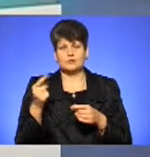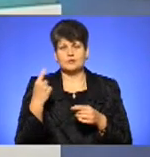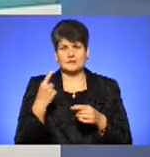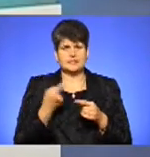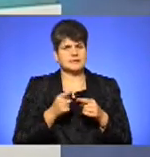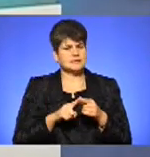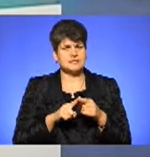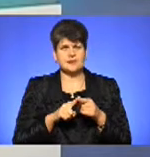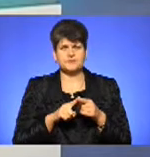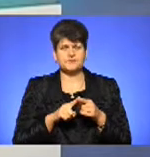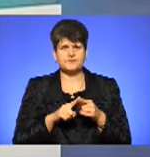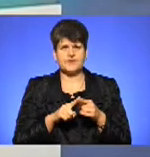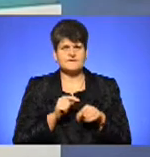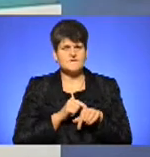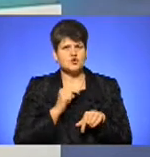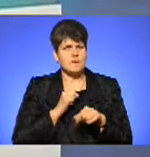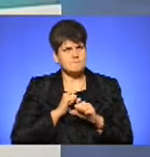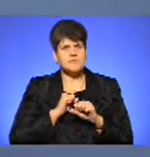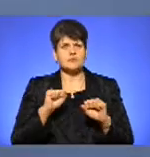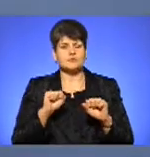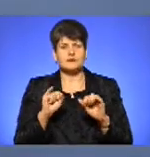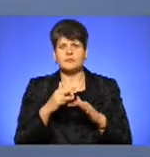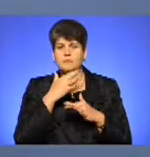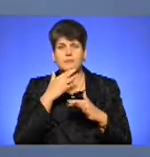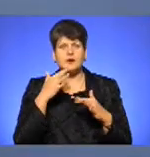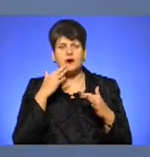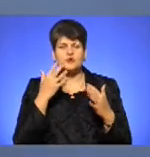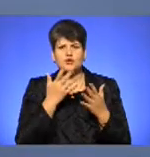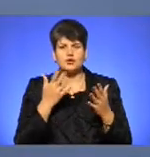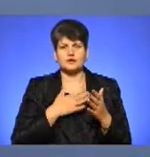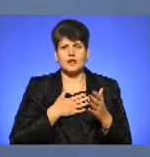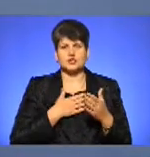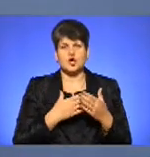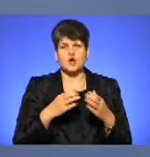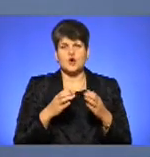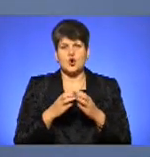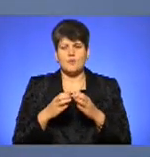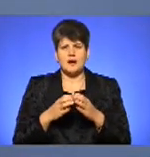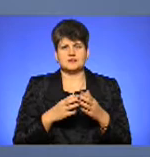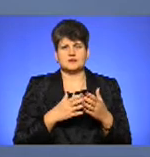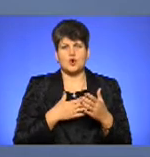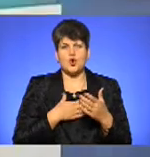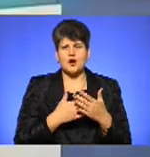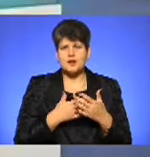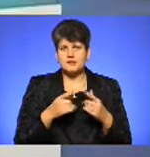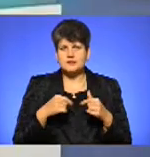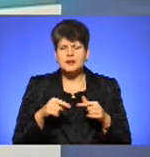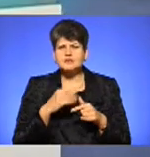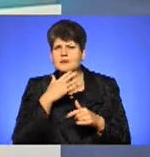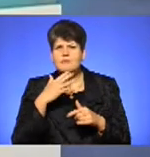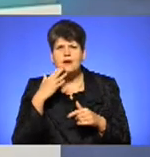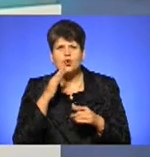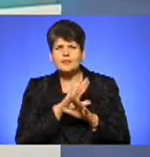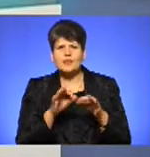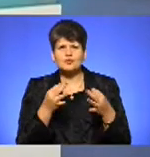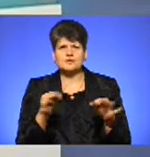загострене відчуття патріотизму, і ми багатьох нашій громадській організації націоналістичному спрямуванні багатьох артистів не